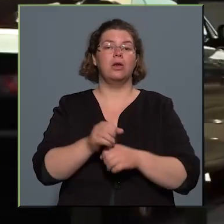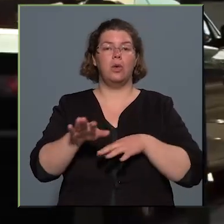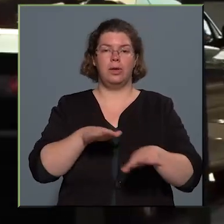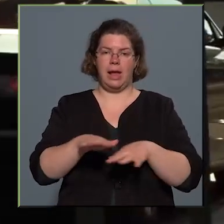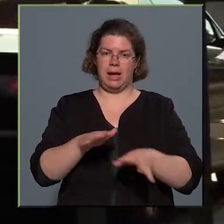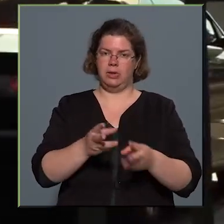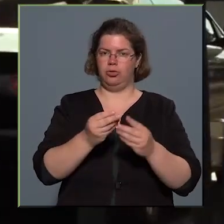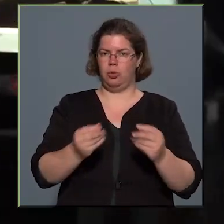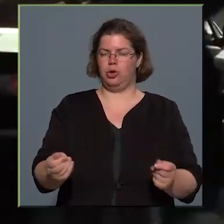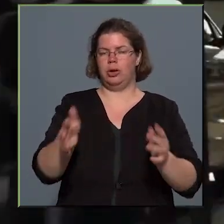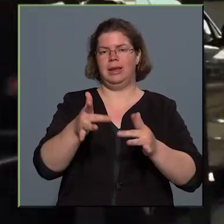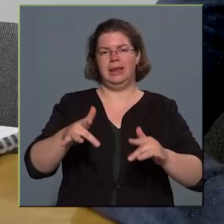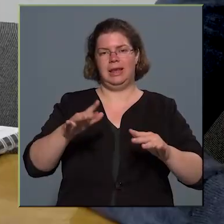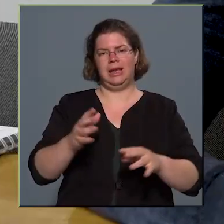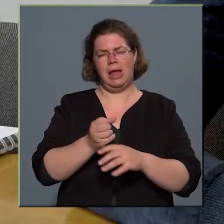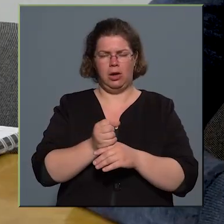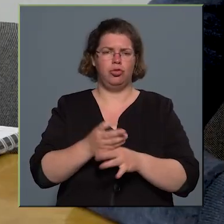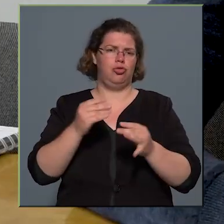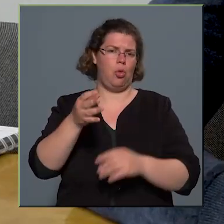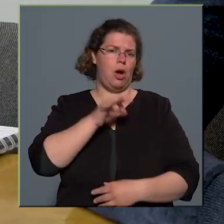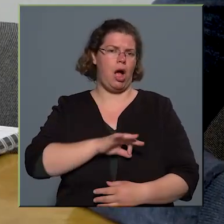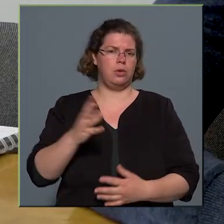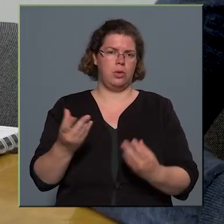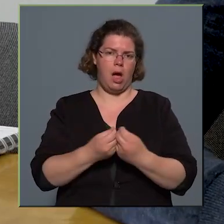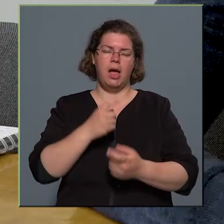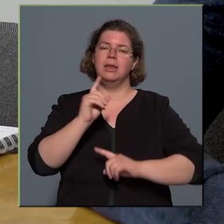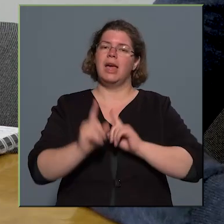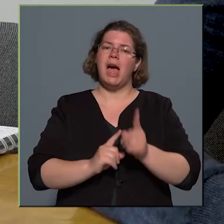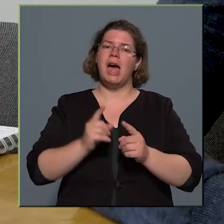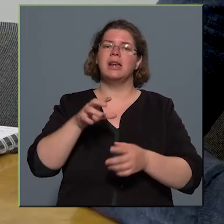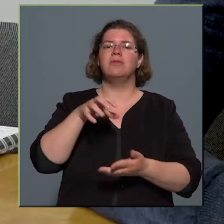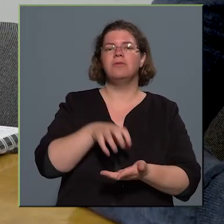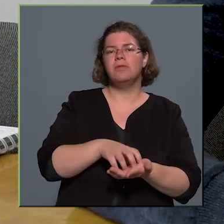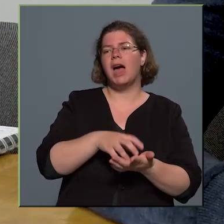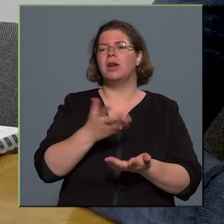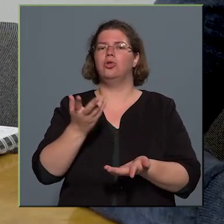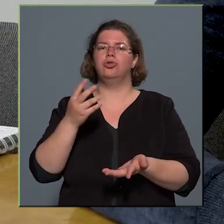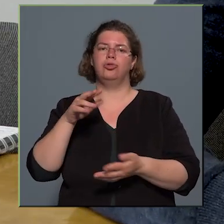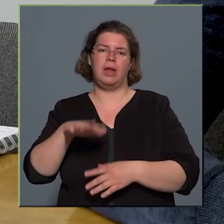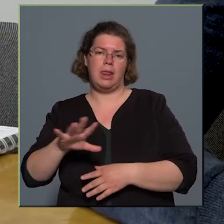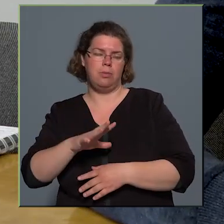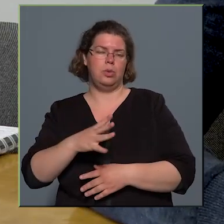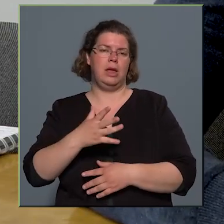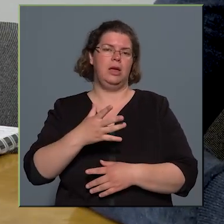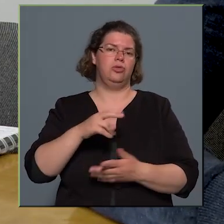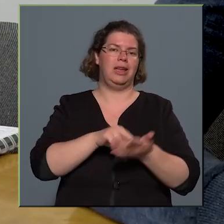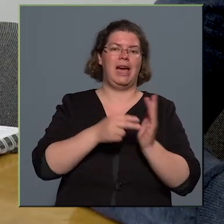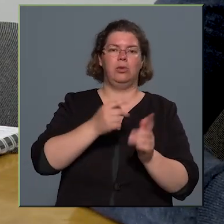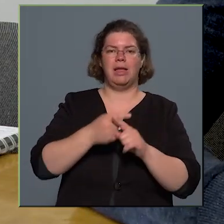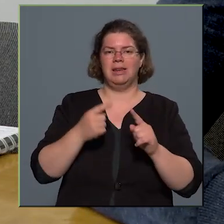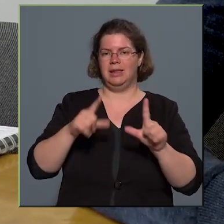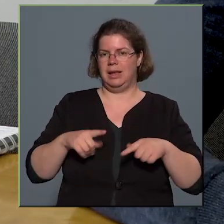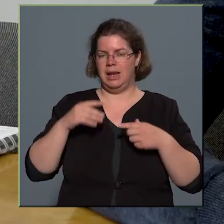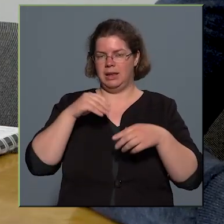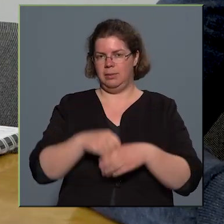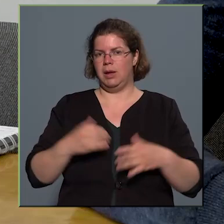térnyerése, az nagyon sok haszonnal jár egy város, egy település vagy egy kerület rész életében. Egyrészt ugye a